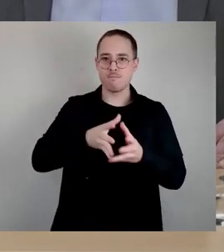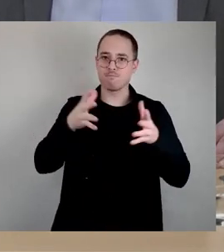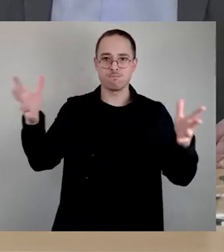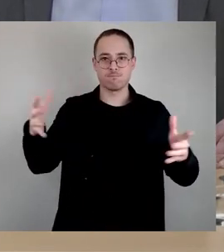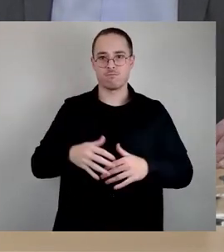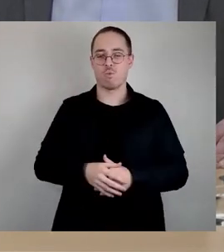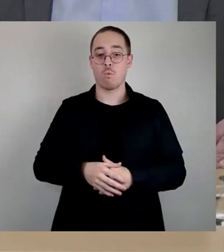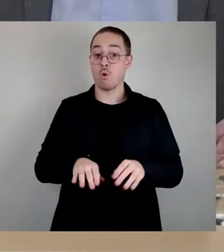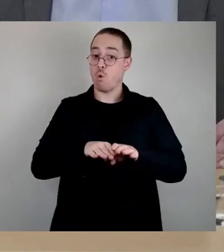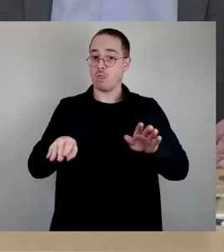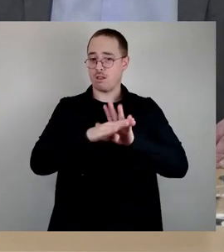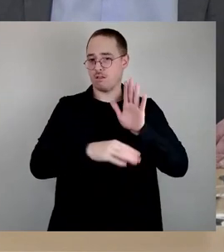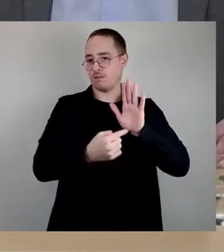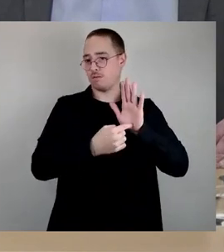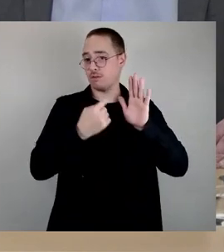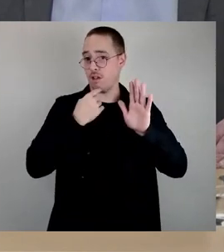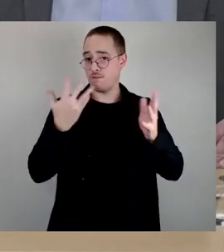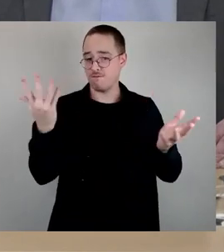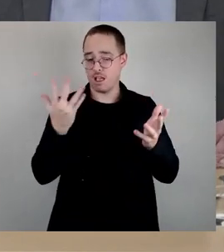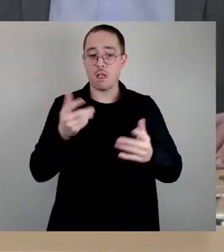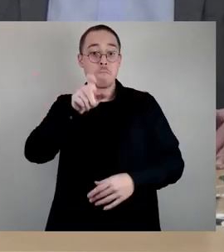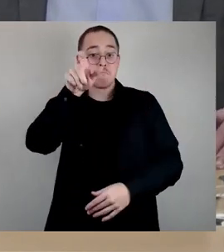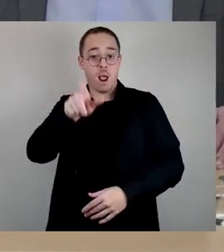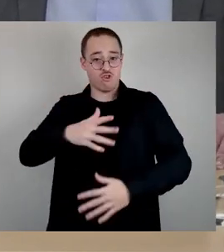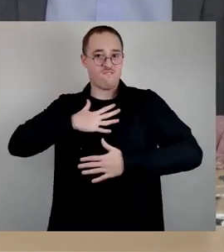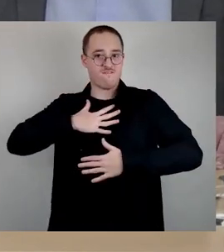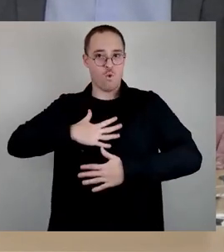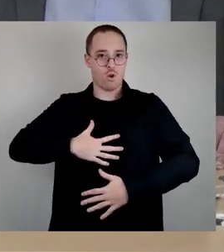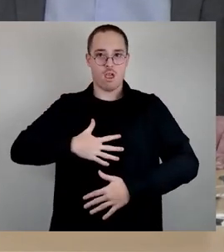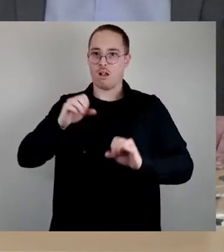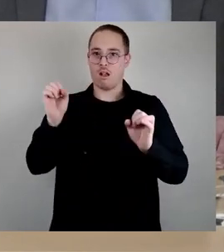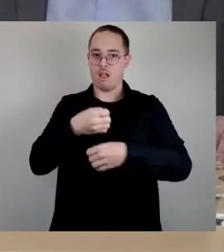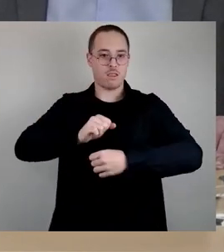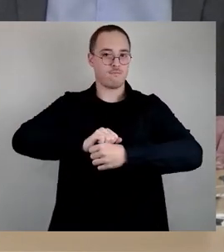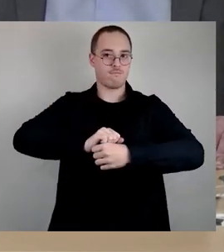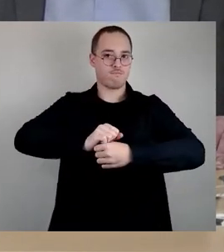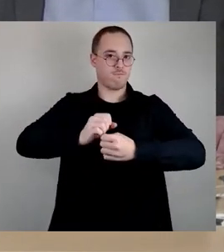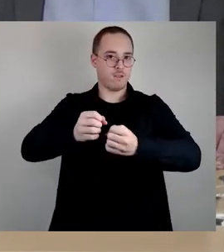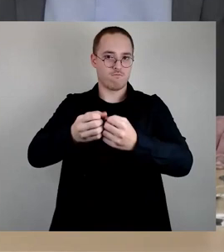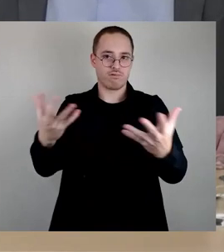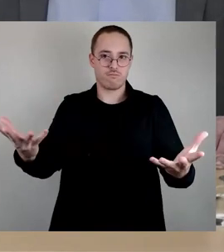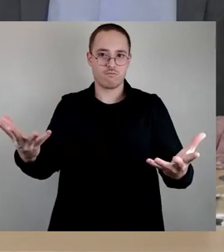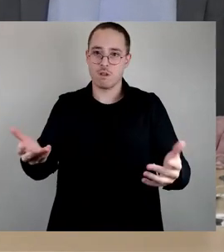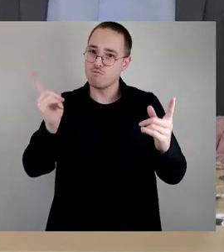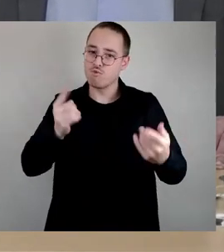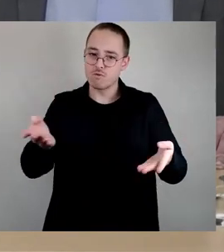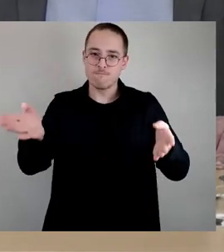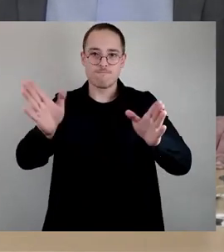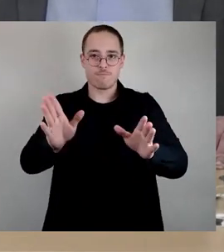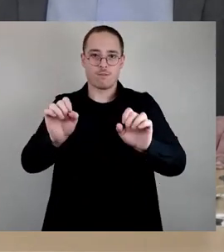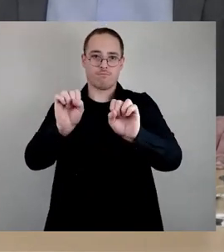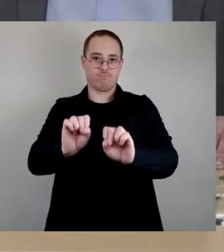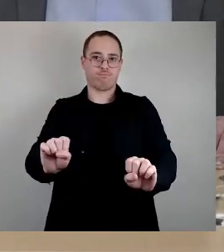unantastbar. Wenn einzelne Gruppen, Klicken oder Teile ganzer Parteien versuchen, diese Würde zu missachten, dann muss die